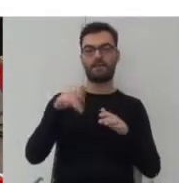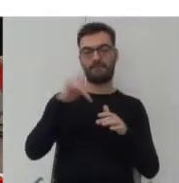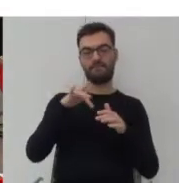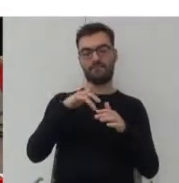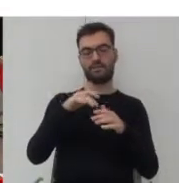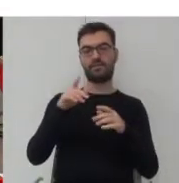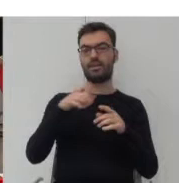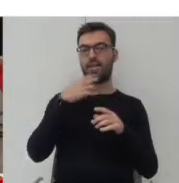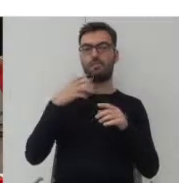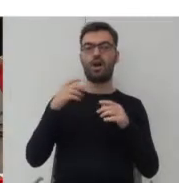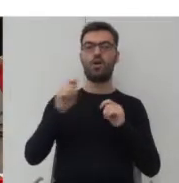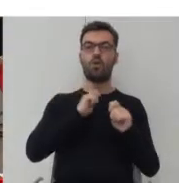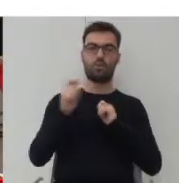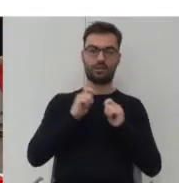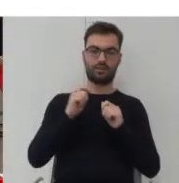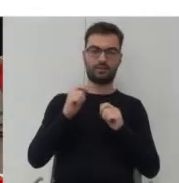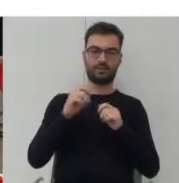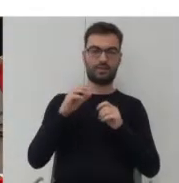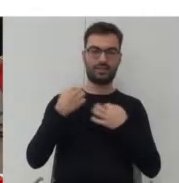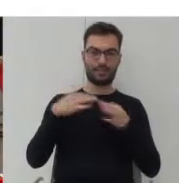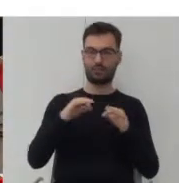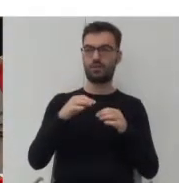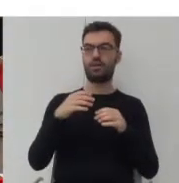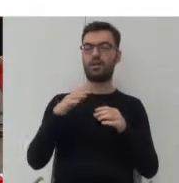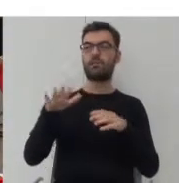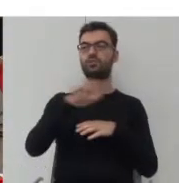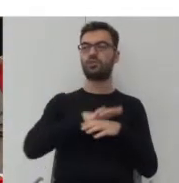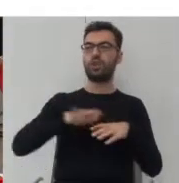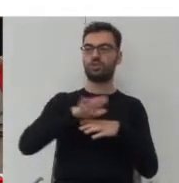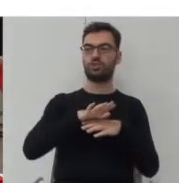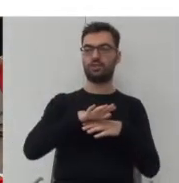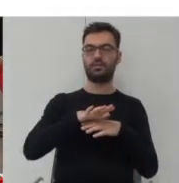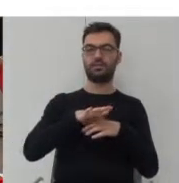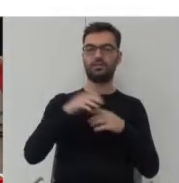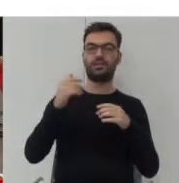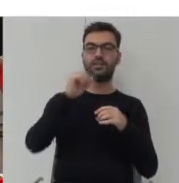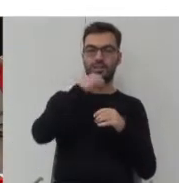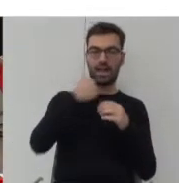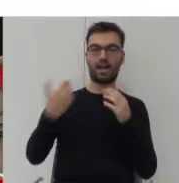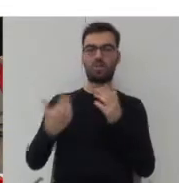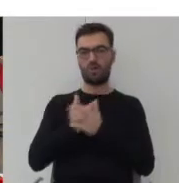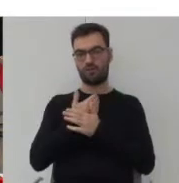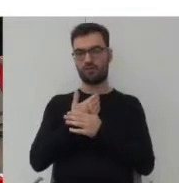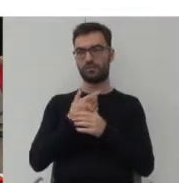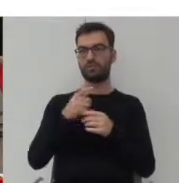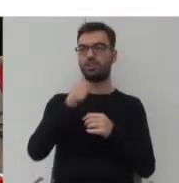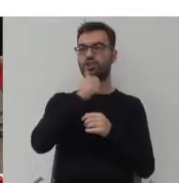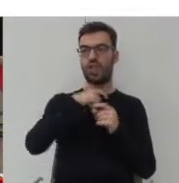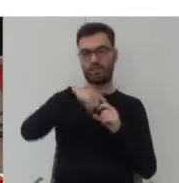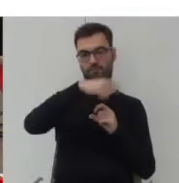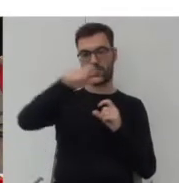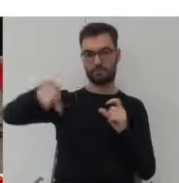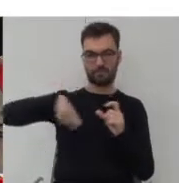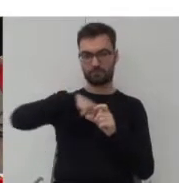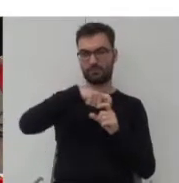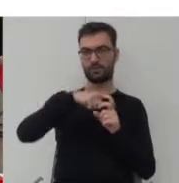komunikacji kołowej. Przestrzeń buforowa między zabudową istniejącą a nowo powstałą, czyli ring zieleni wzorem